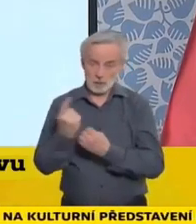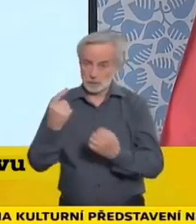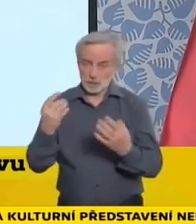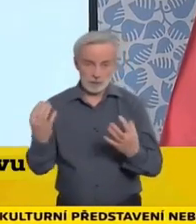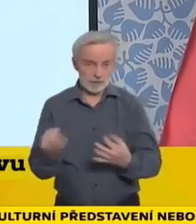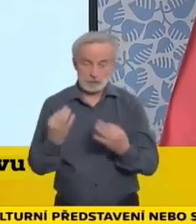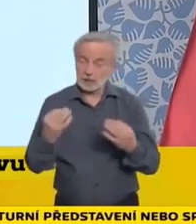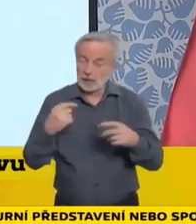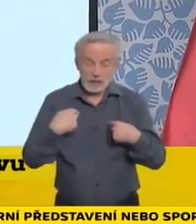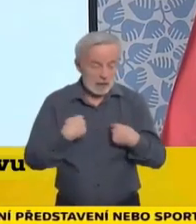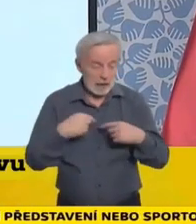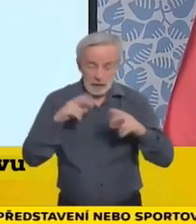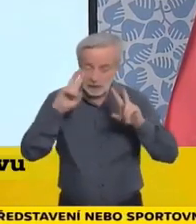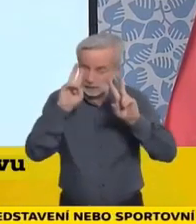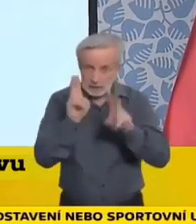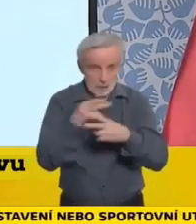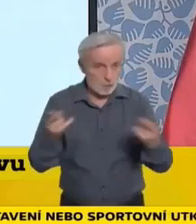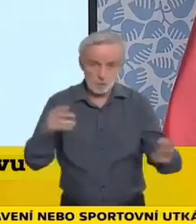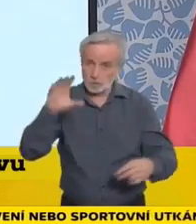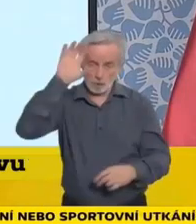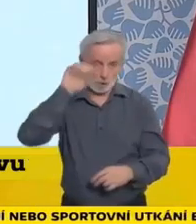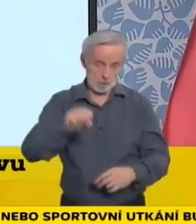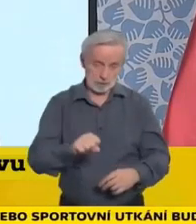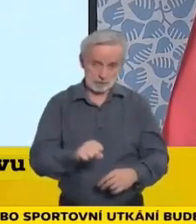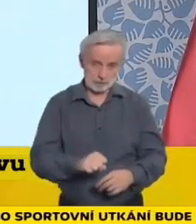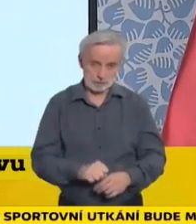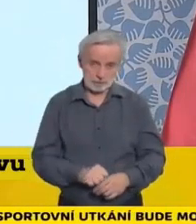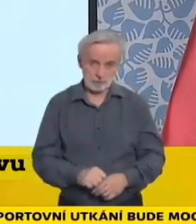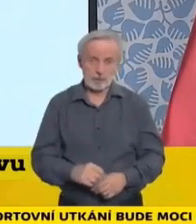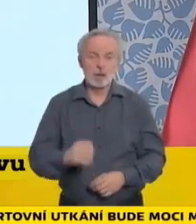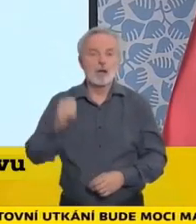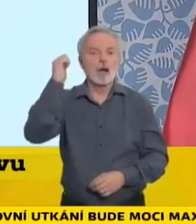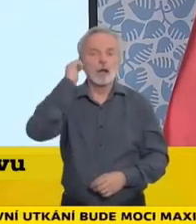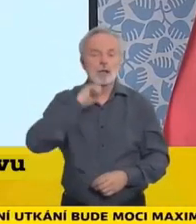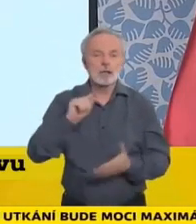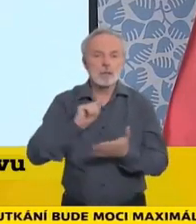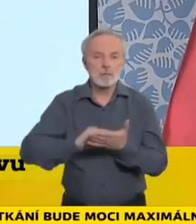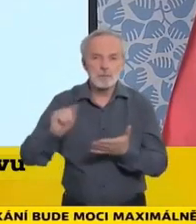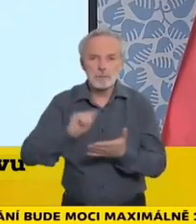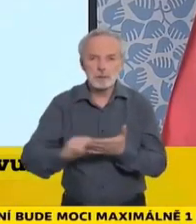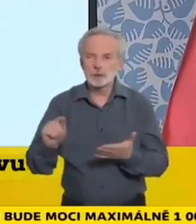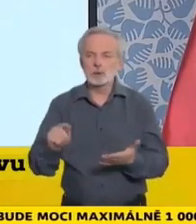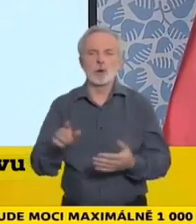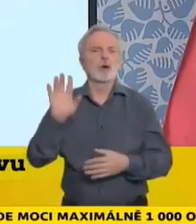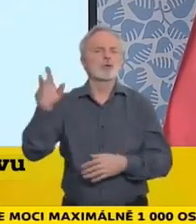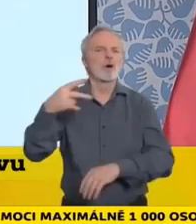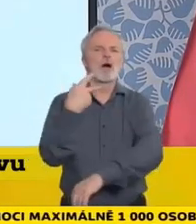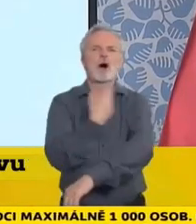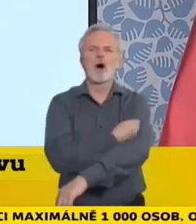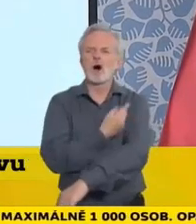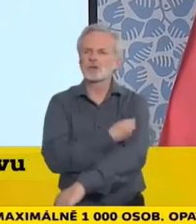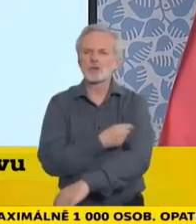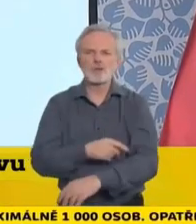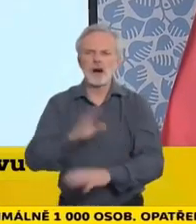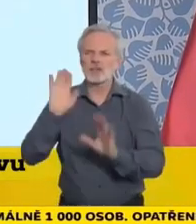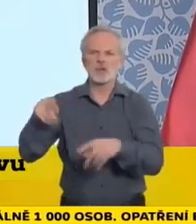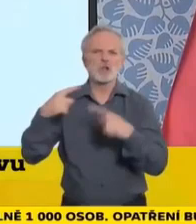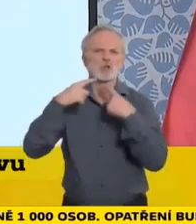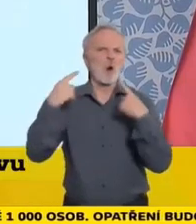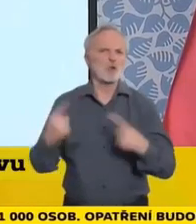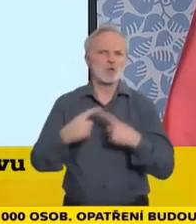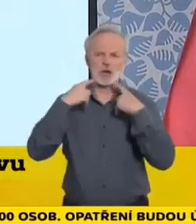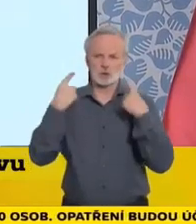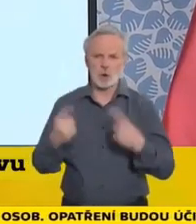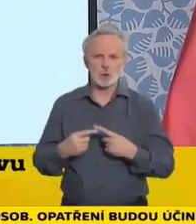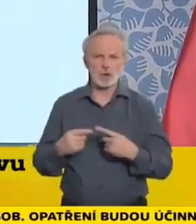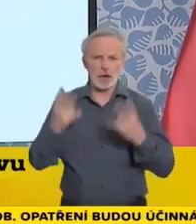a lidi stále píšou, že jsou to nějaké experimentální vakcíny. Nejsou to experimentální vakcíny. Na